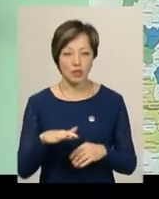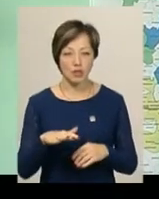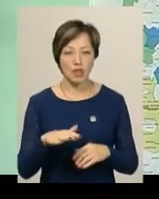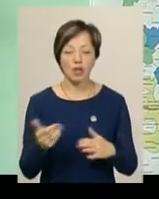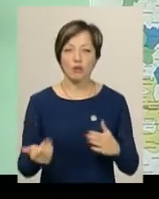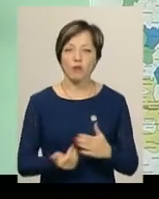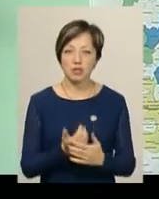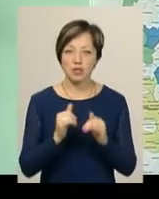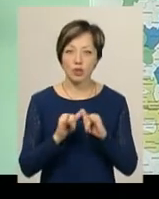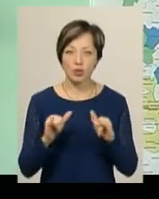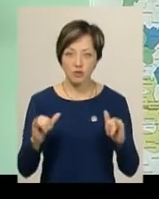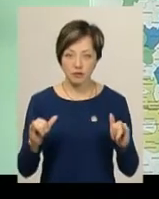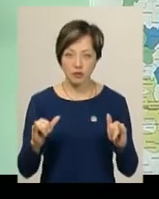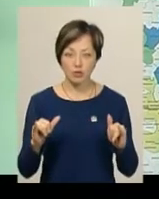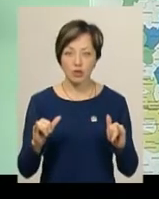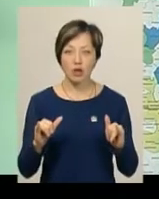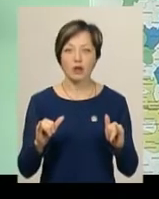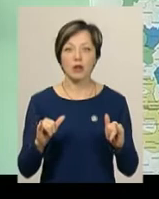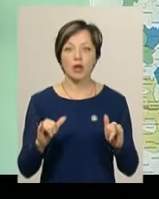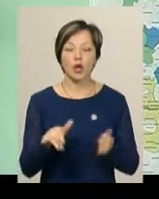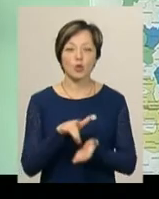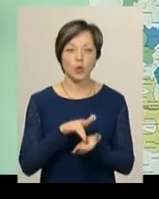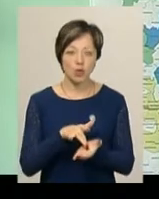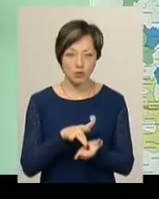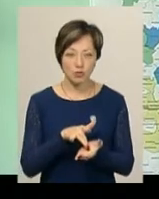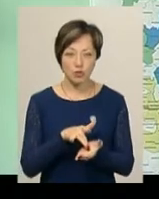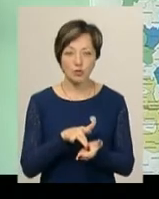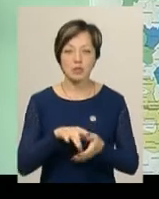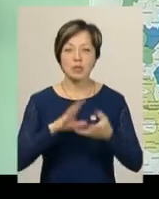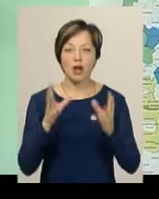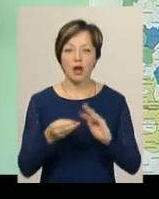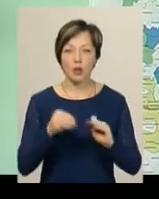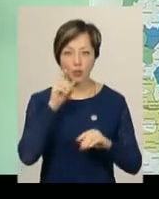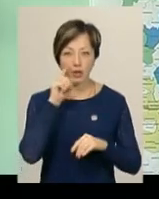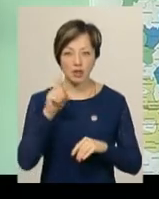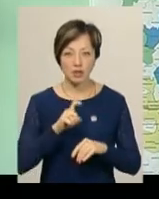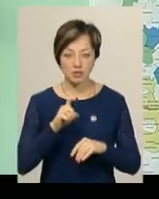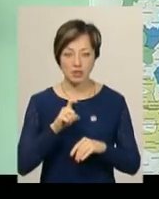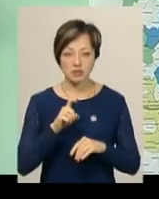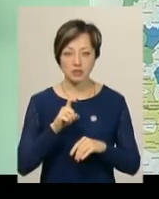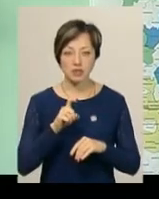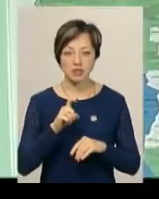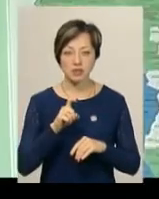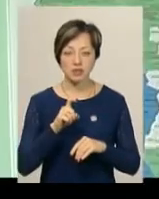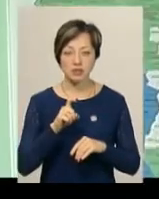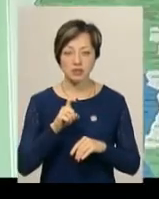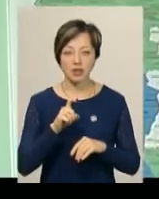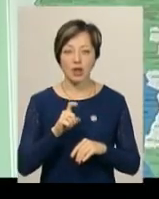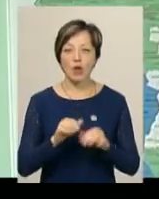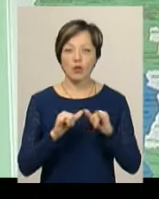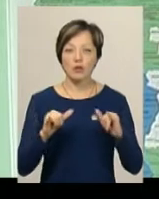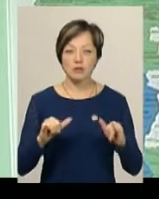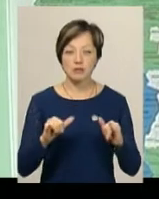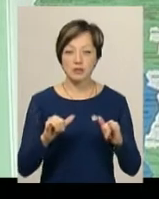інноваційний розвиток, розвиток туризму, загальна українська солідарність, розвиток